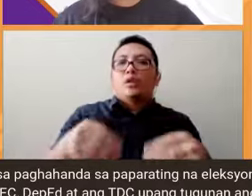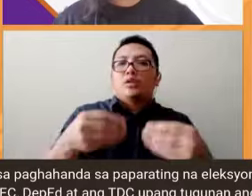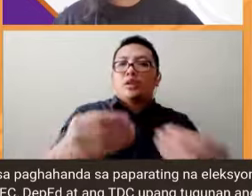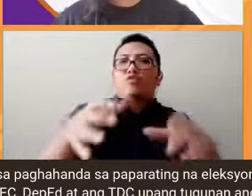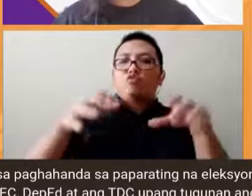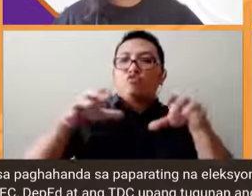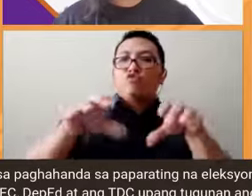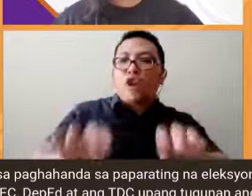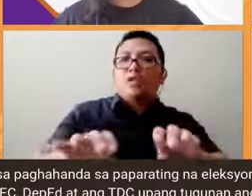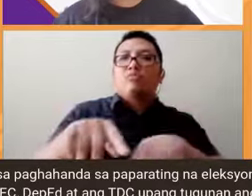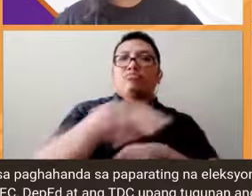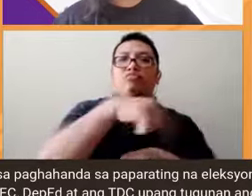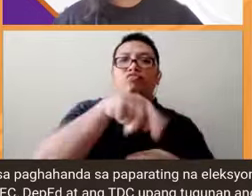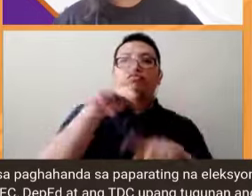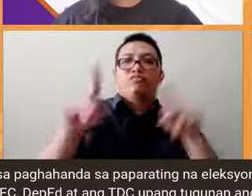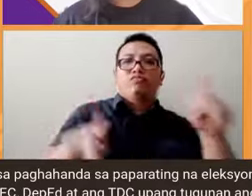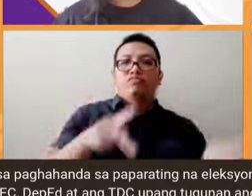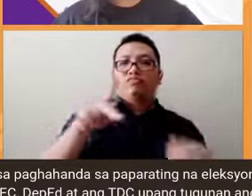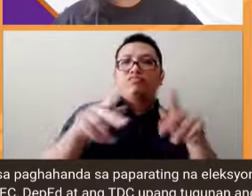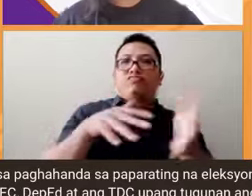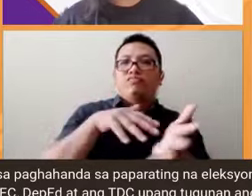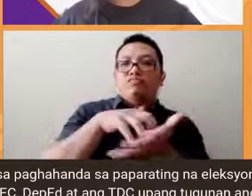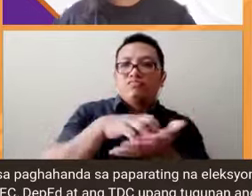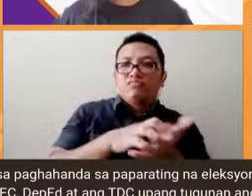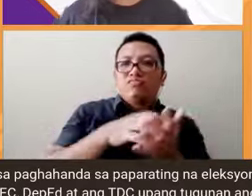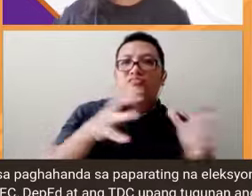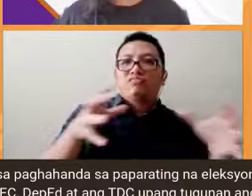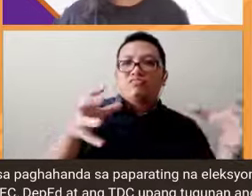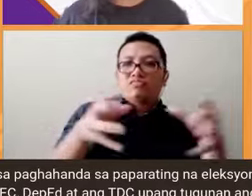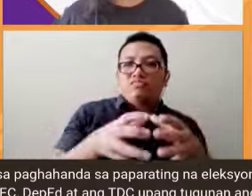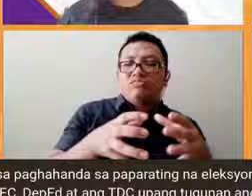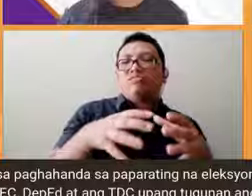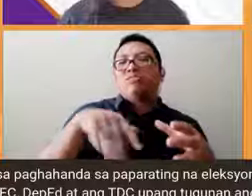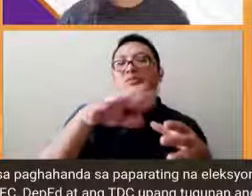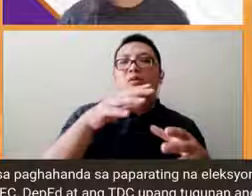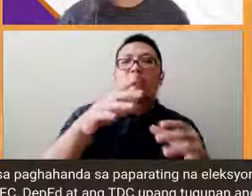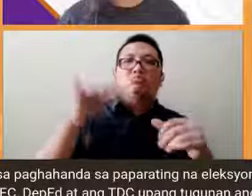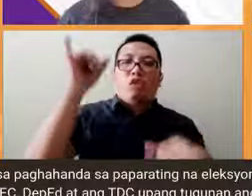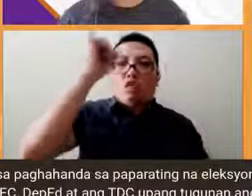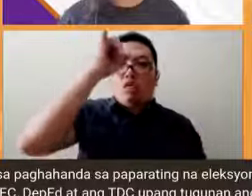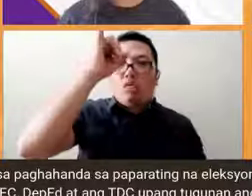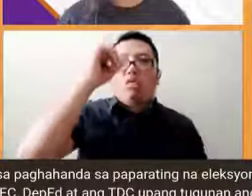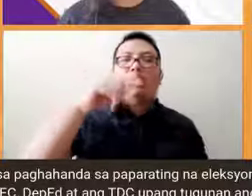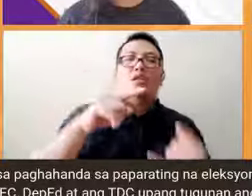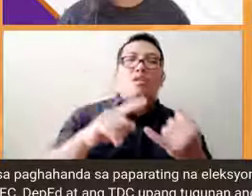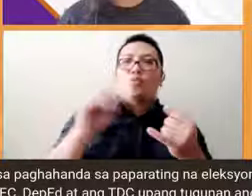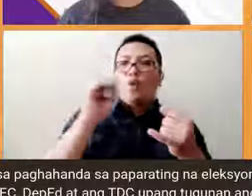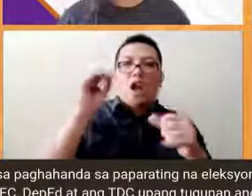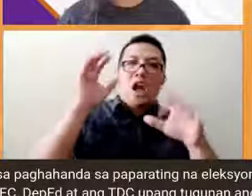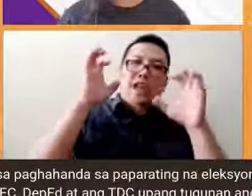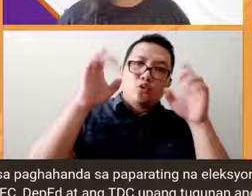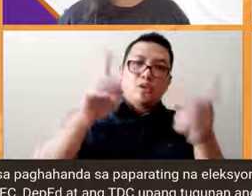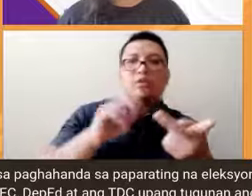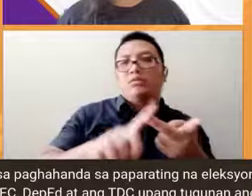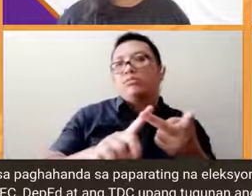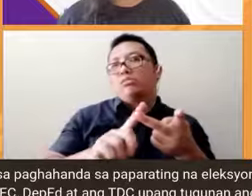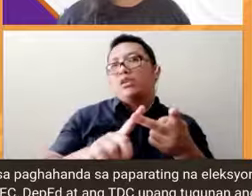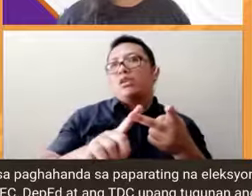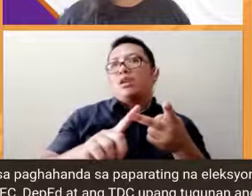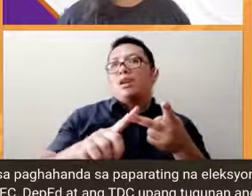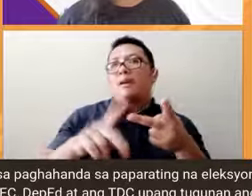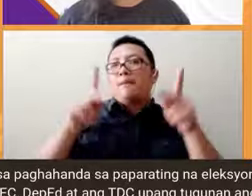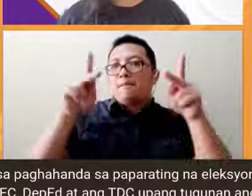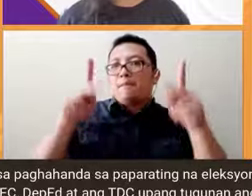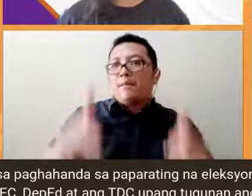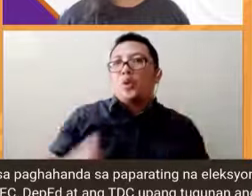vulnerable sector yung illiterate yung and persons with disabilities